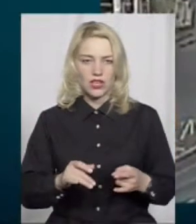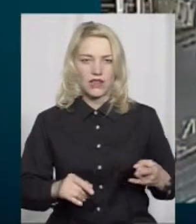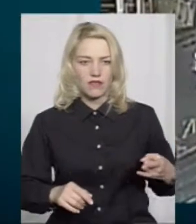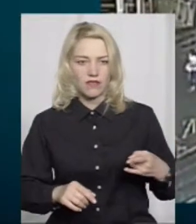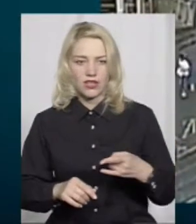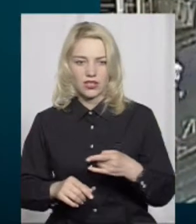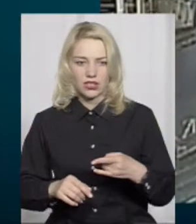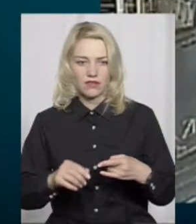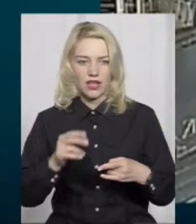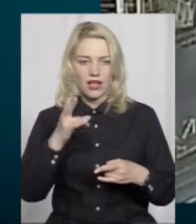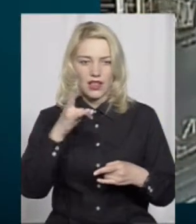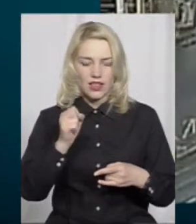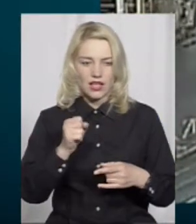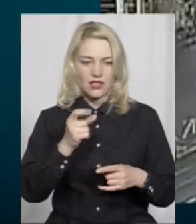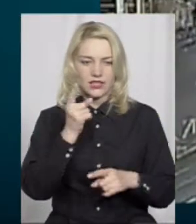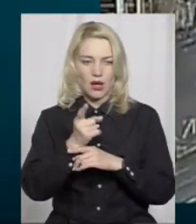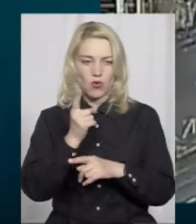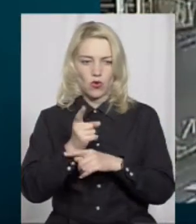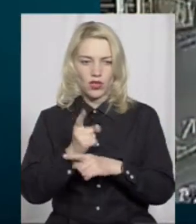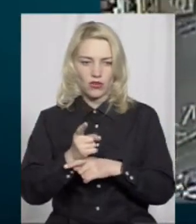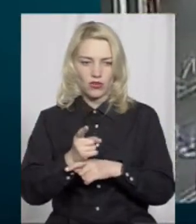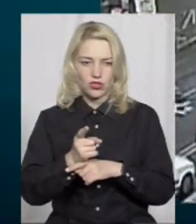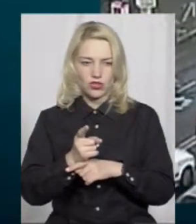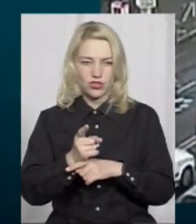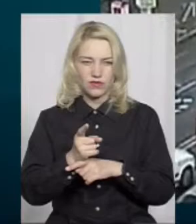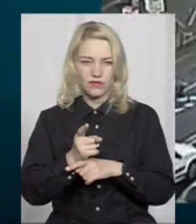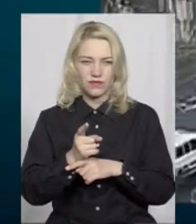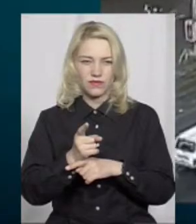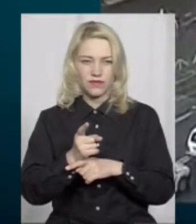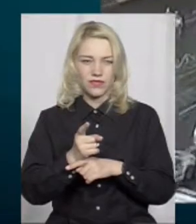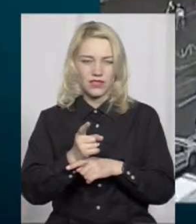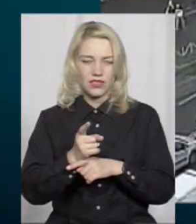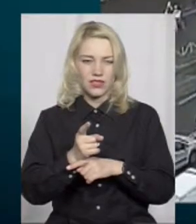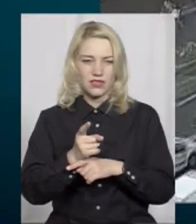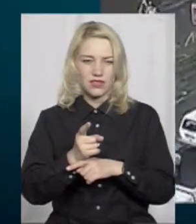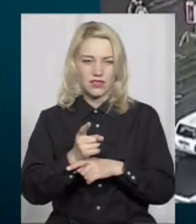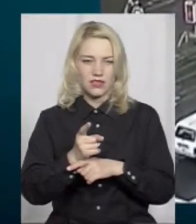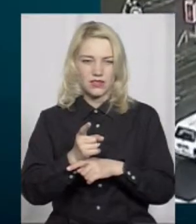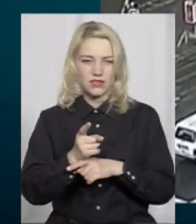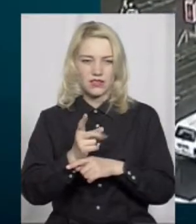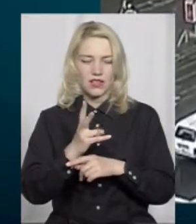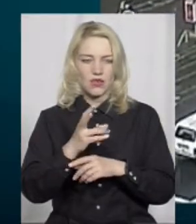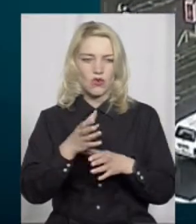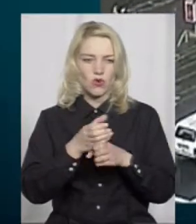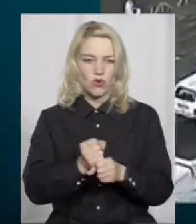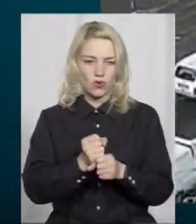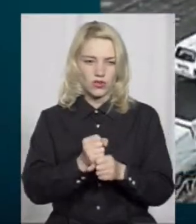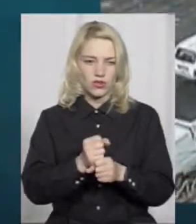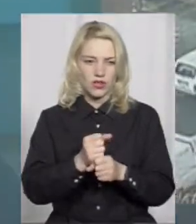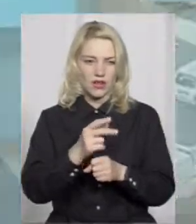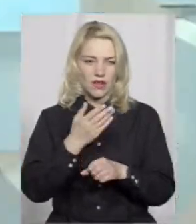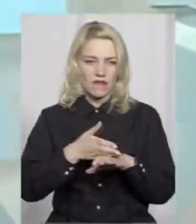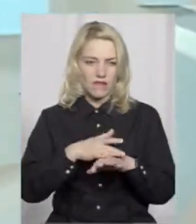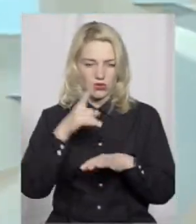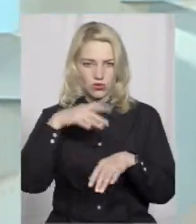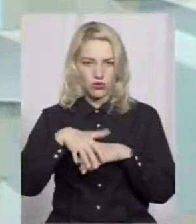перехрестя, на забороняючий. Знову нам показали це відео. Але дуже нас коротке, важко